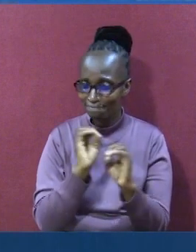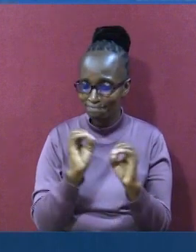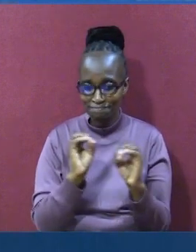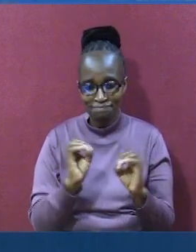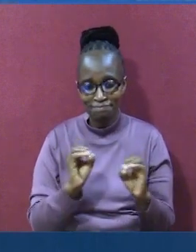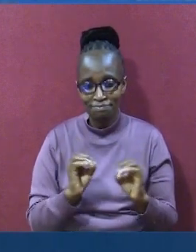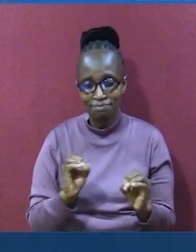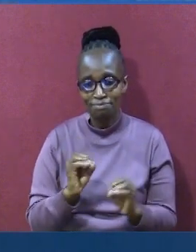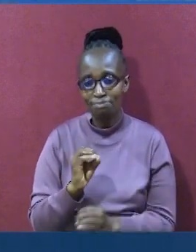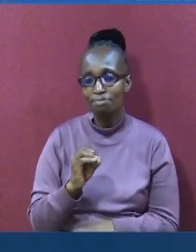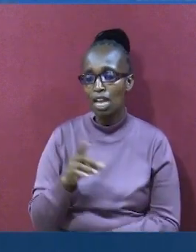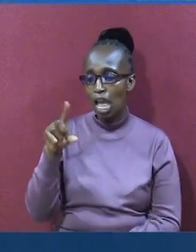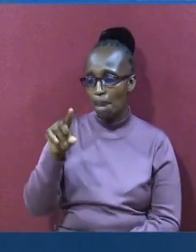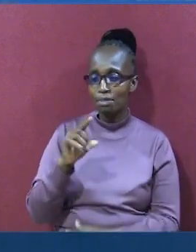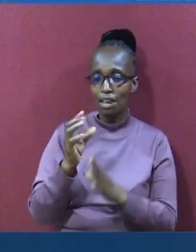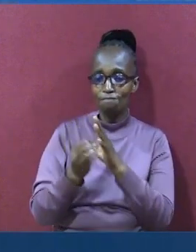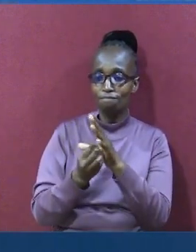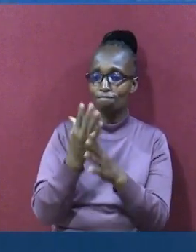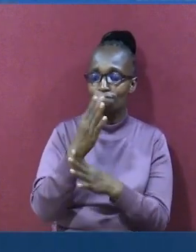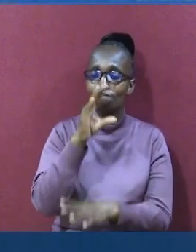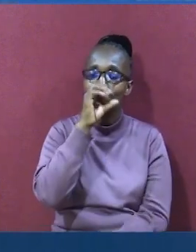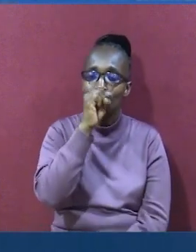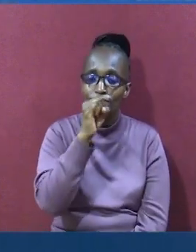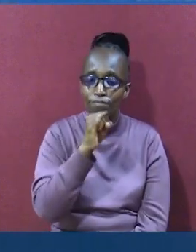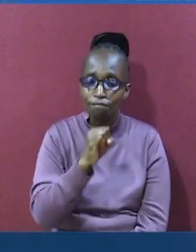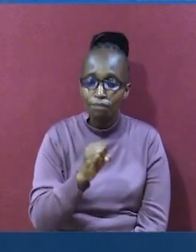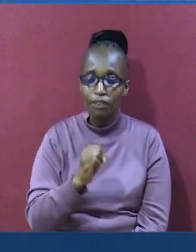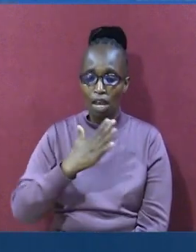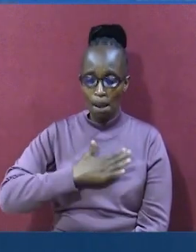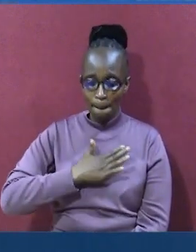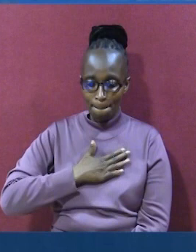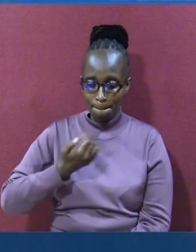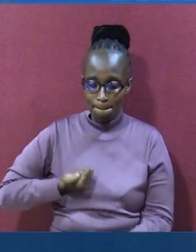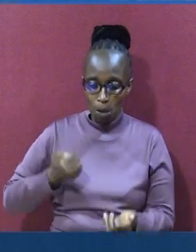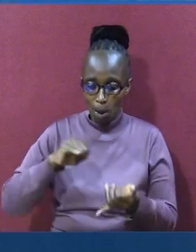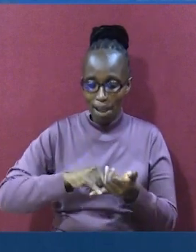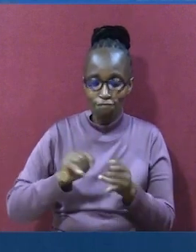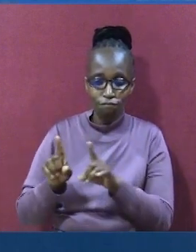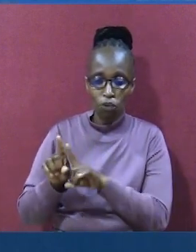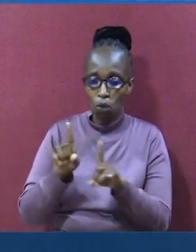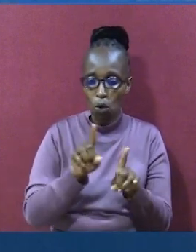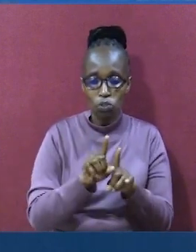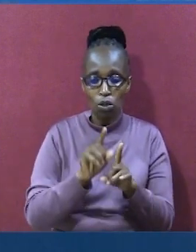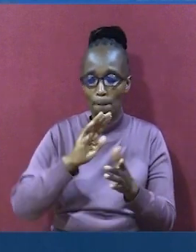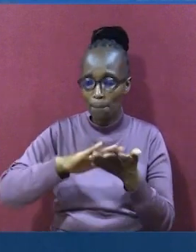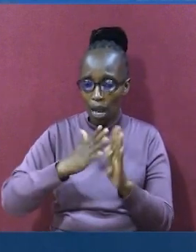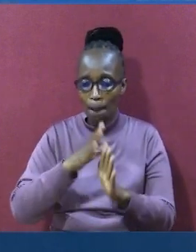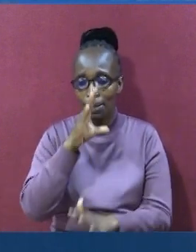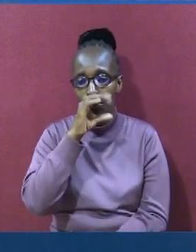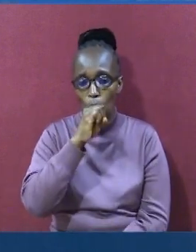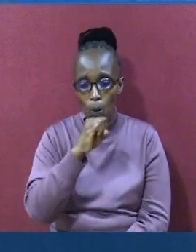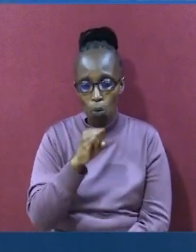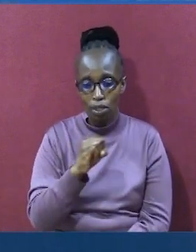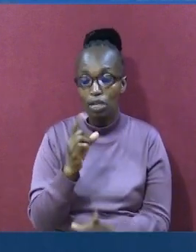Hii si jambo la kawahida. Ya kwamba mimi ni mezeheka. Na mki wangu saraya mezeheka. But the time that God